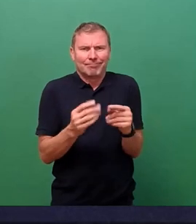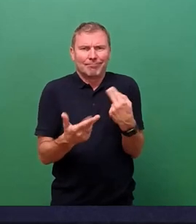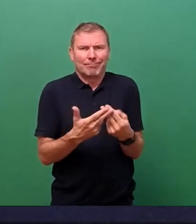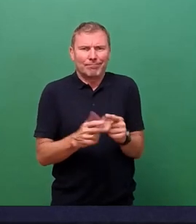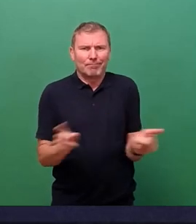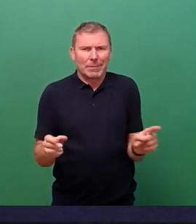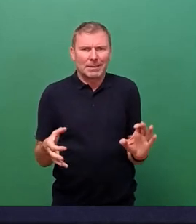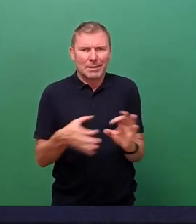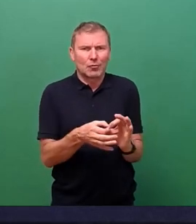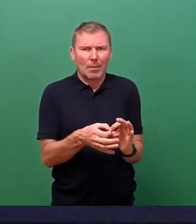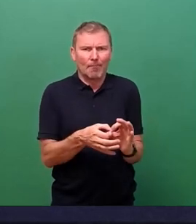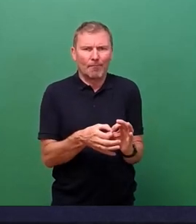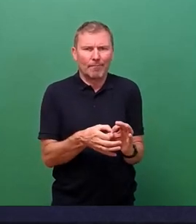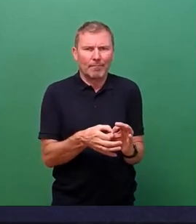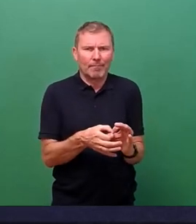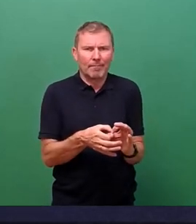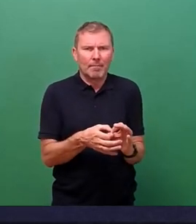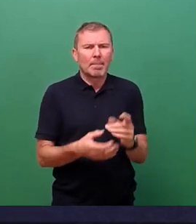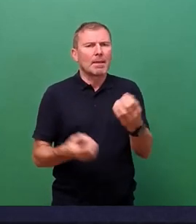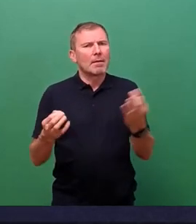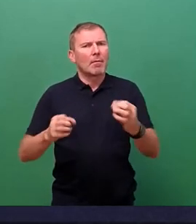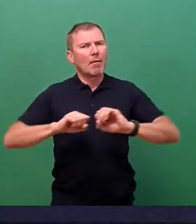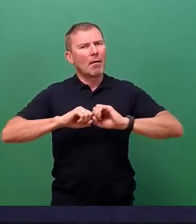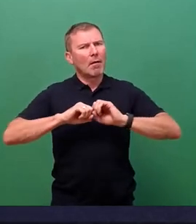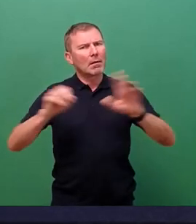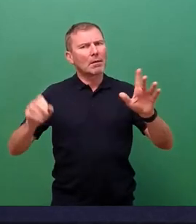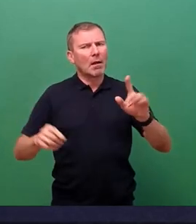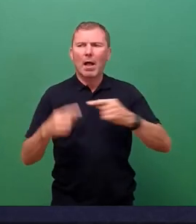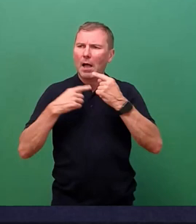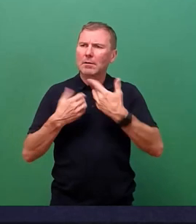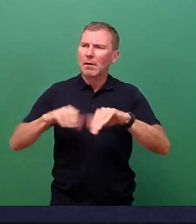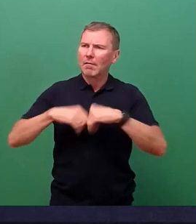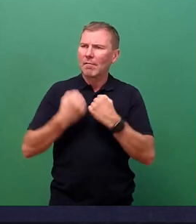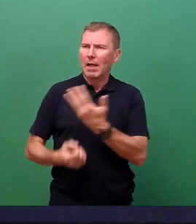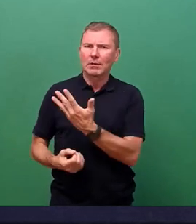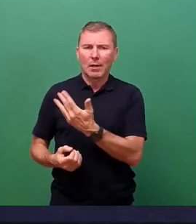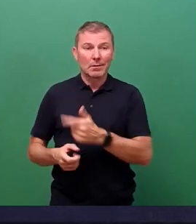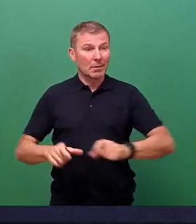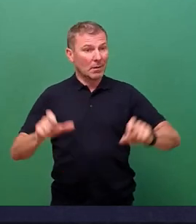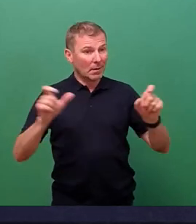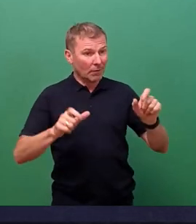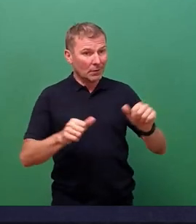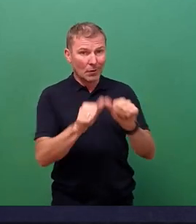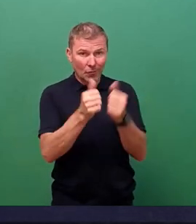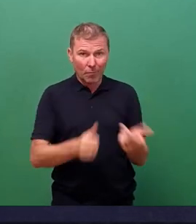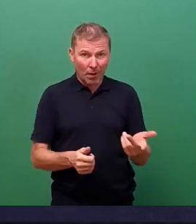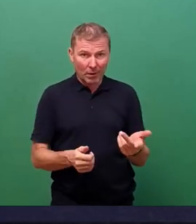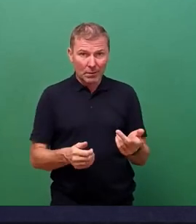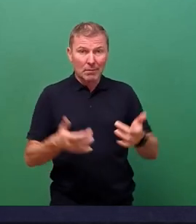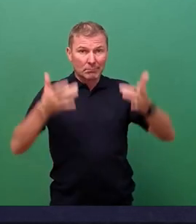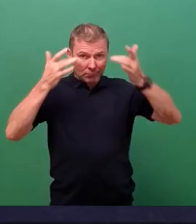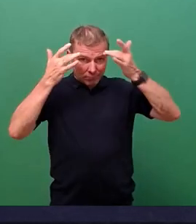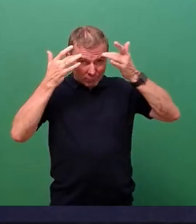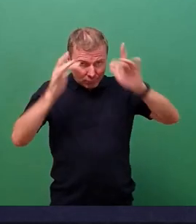Und hierbei braucht es ein klares Bekenntnis des Freistaates, ob diese Veranstaltungsformate als zulässig erachtet und